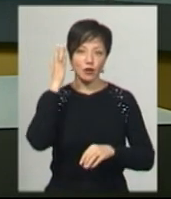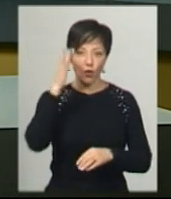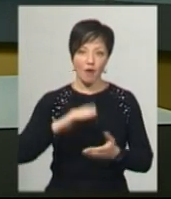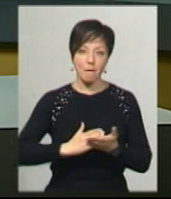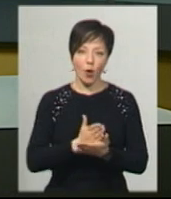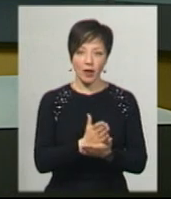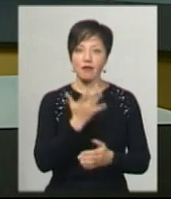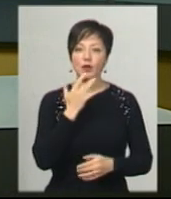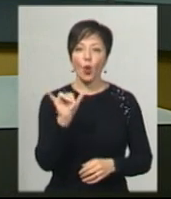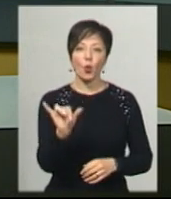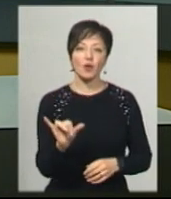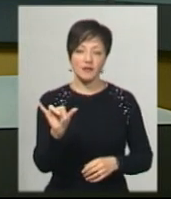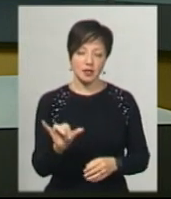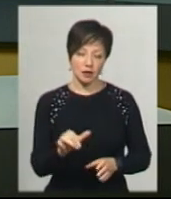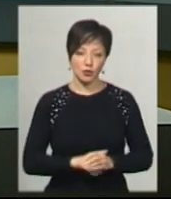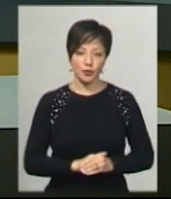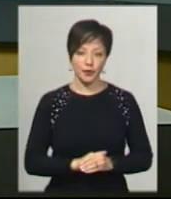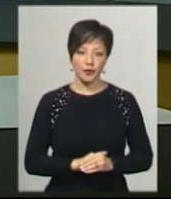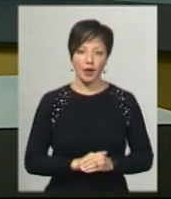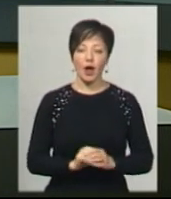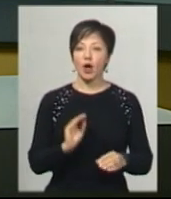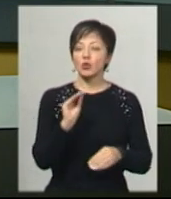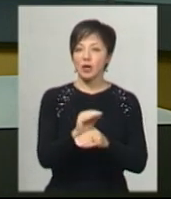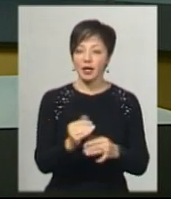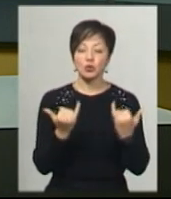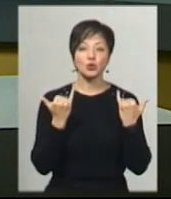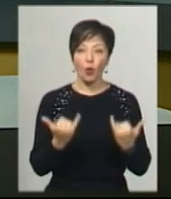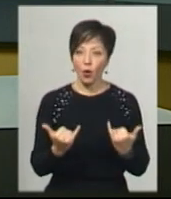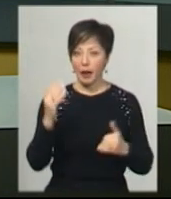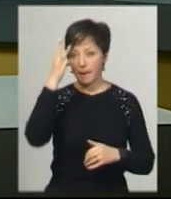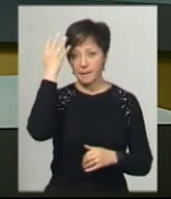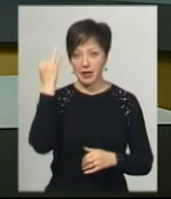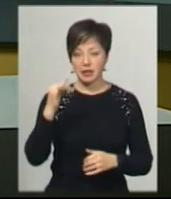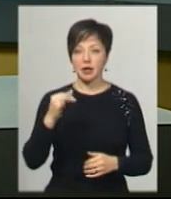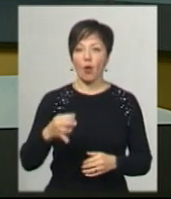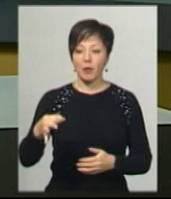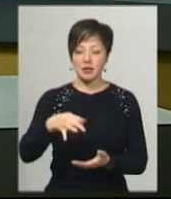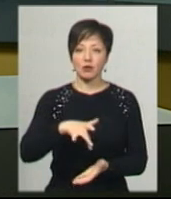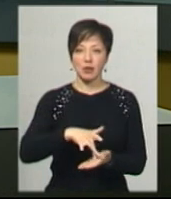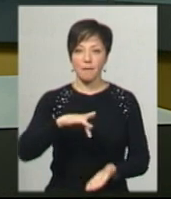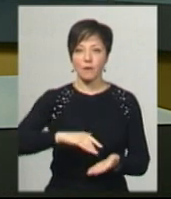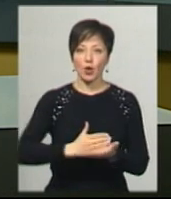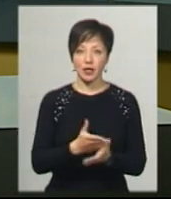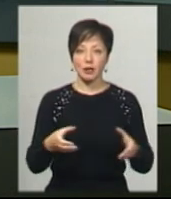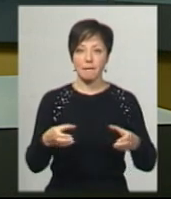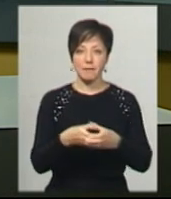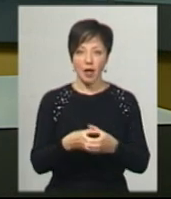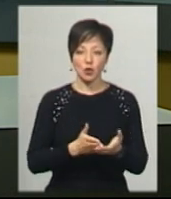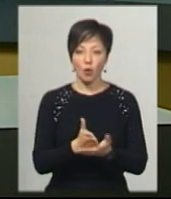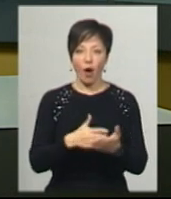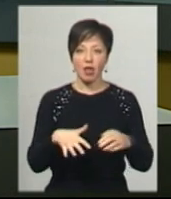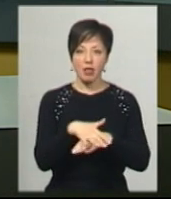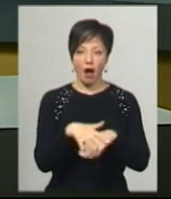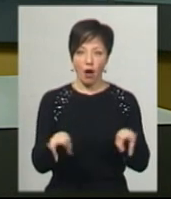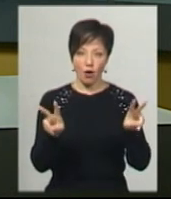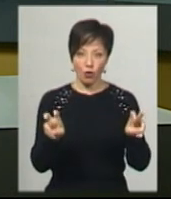національного університету Ольга Заславська. Додає, саме сьогодні Хмельницький обласний осередок політичної партії «Слуга народу»